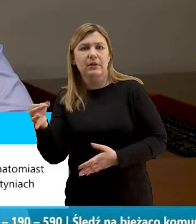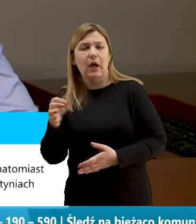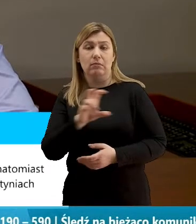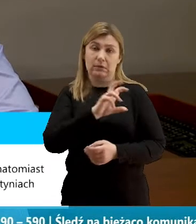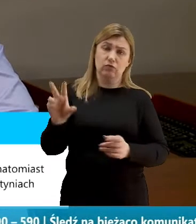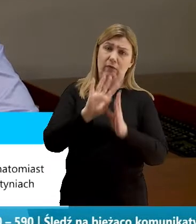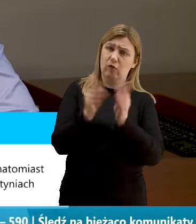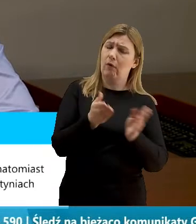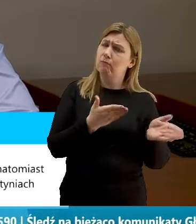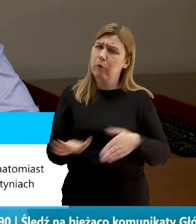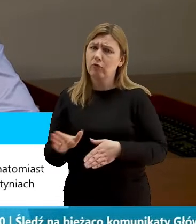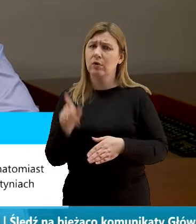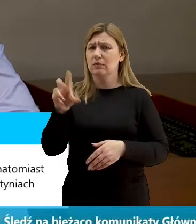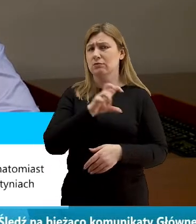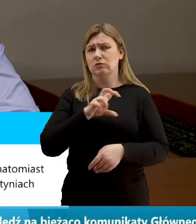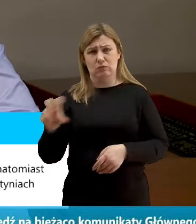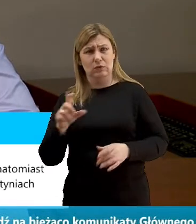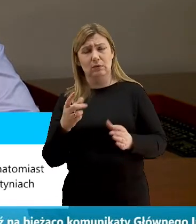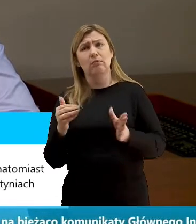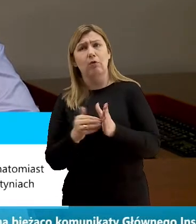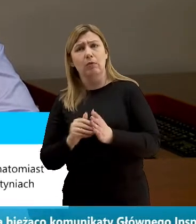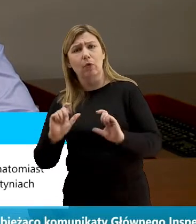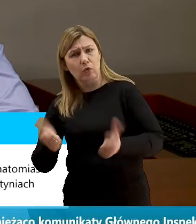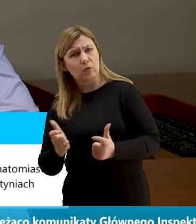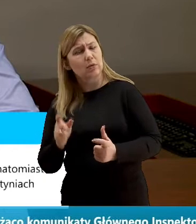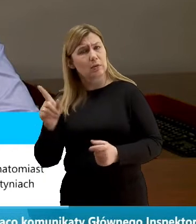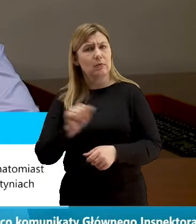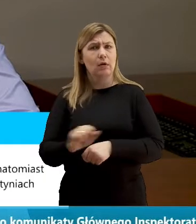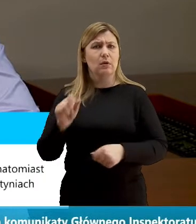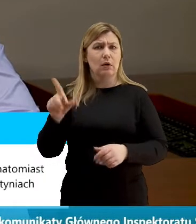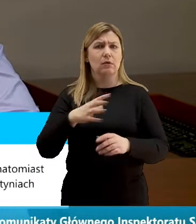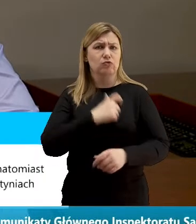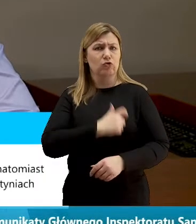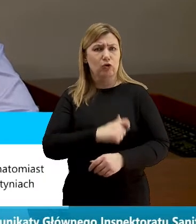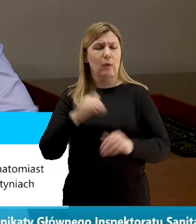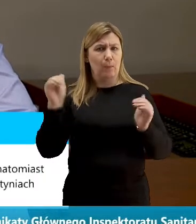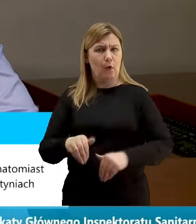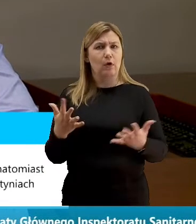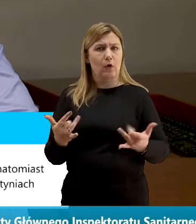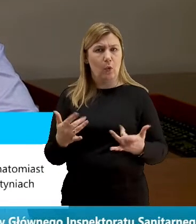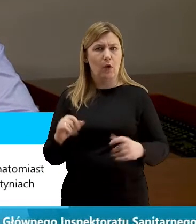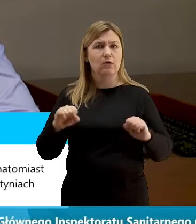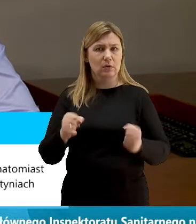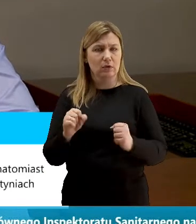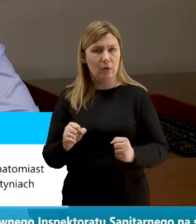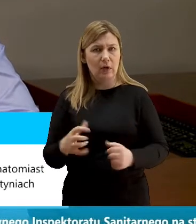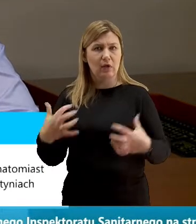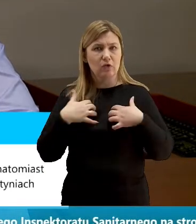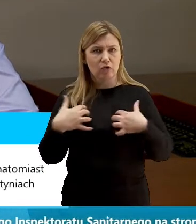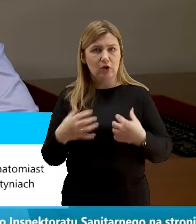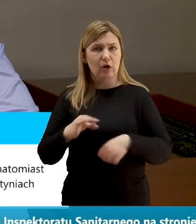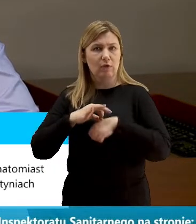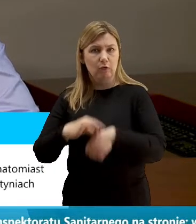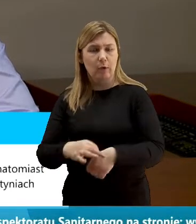porządku, czy coś nie jest potrzebne. Naprawdę sporo życzliwości można ułatwić nam funkcjonowanie, życie i wprowadzić taki dobry